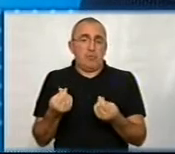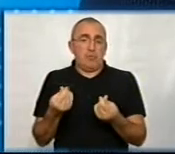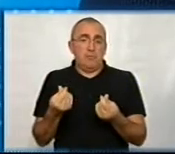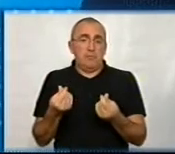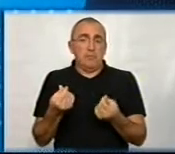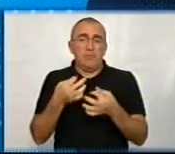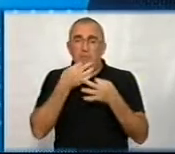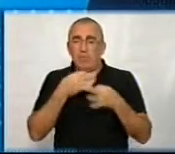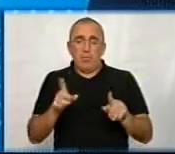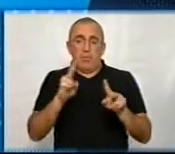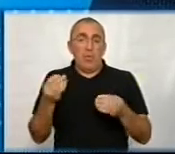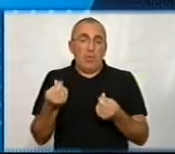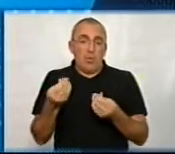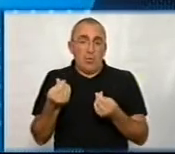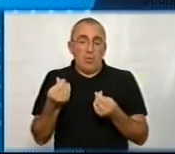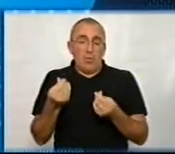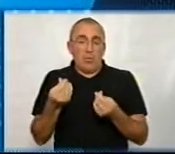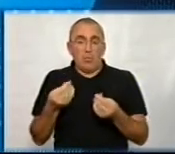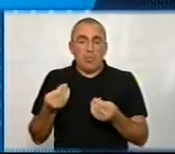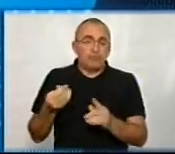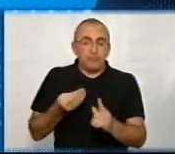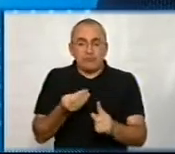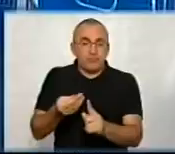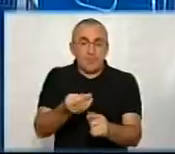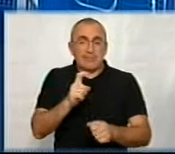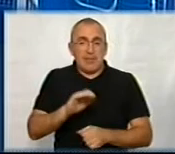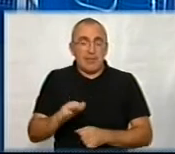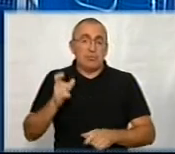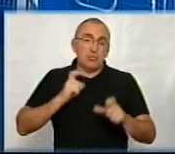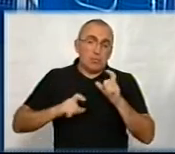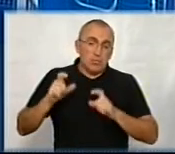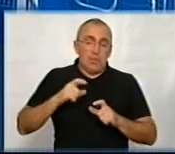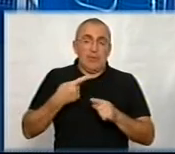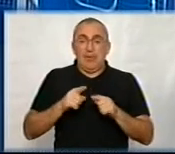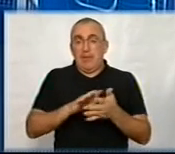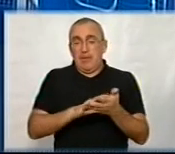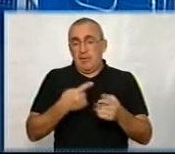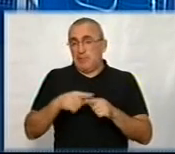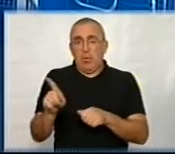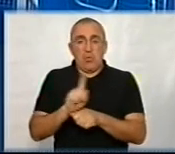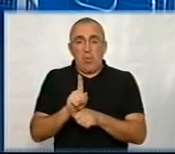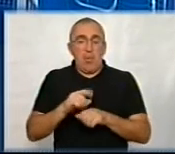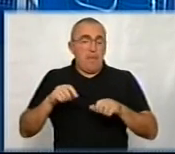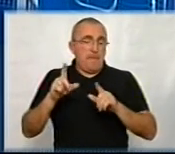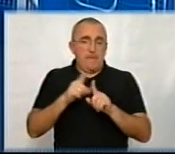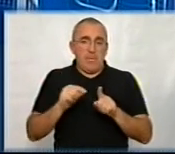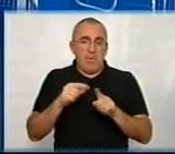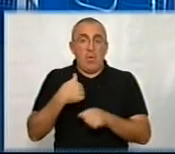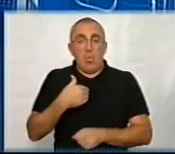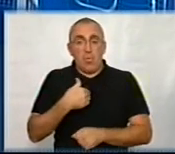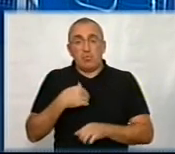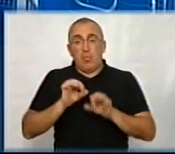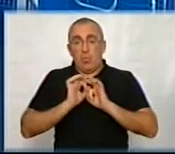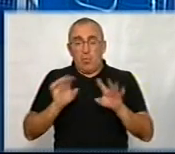як і будь-які. Гроші ходять за дитиною, за студентами і так далі. Це абсолютно нормальне правило. І я хочу